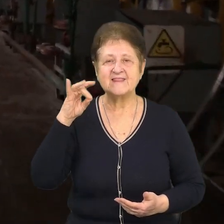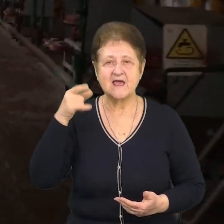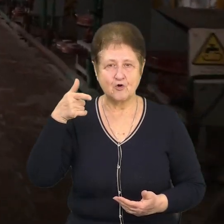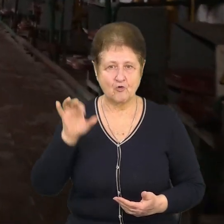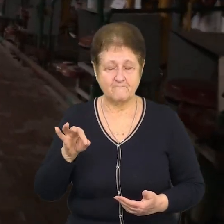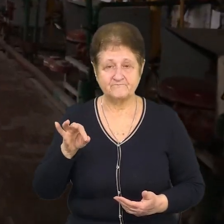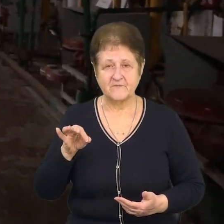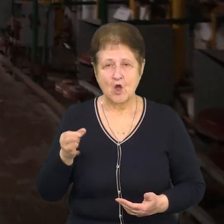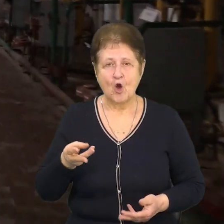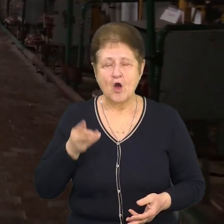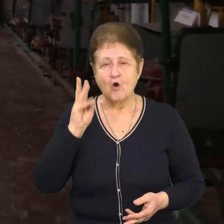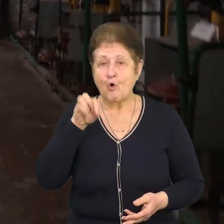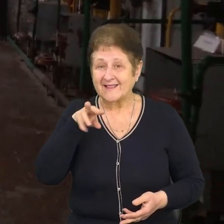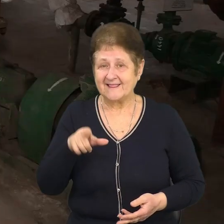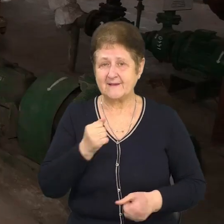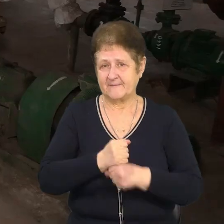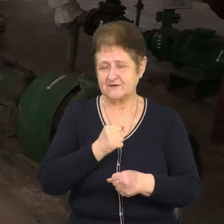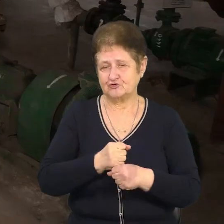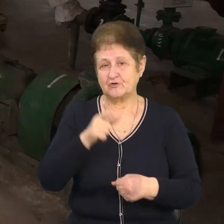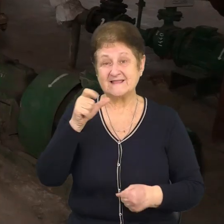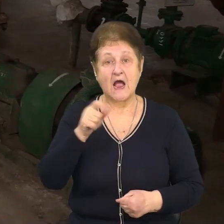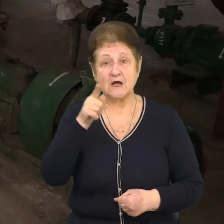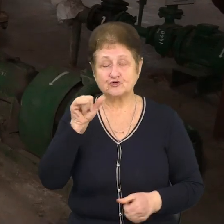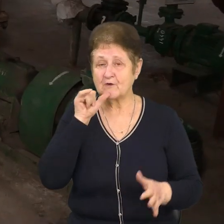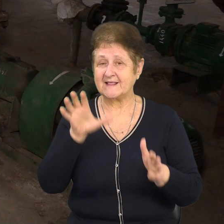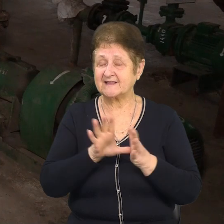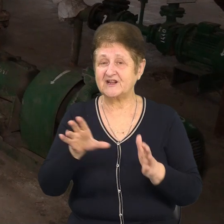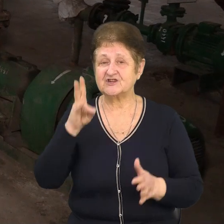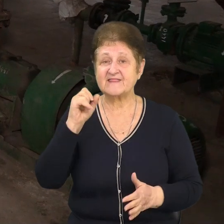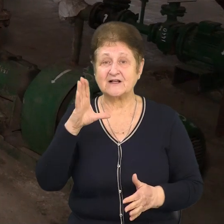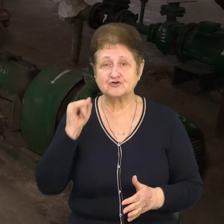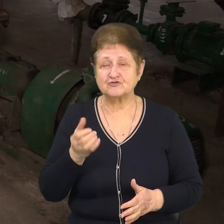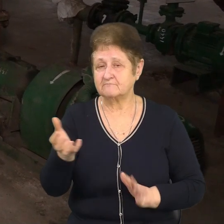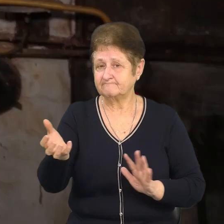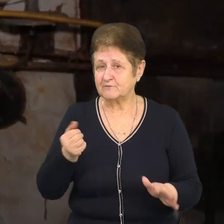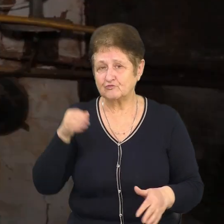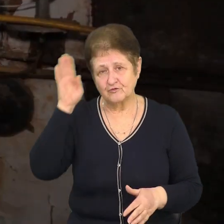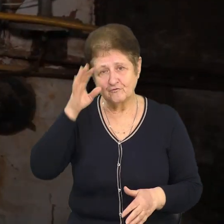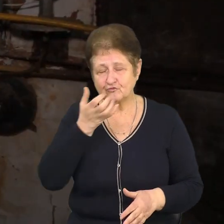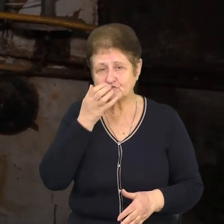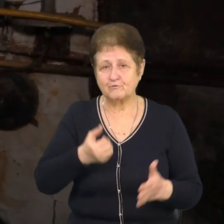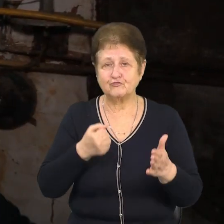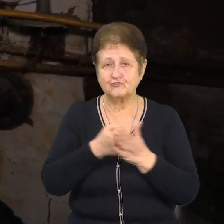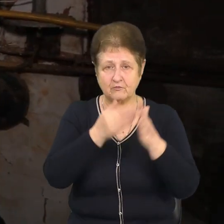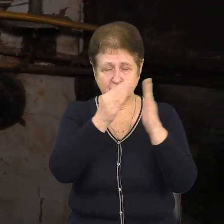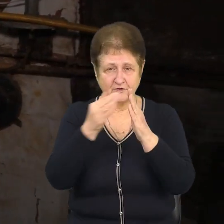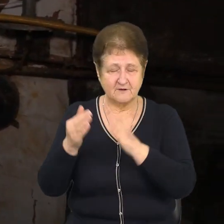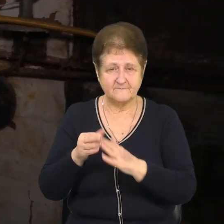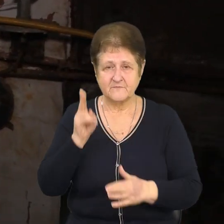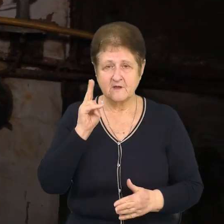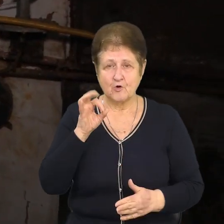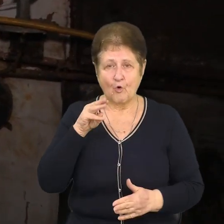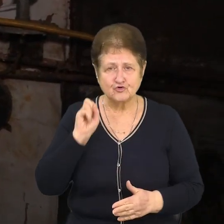Котли в котельні працюють на газу. Електричні насоси качають нагріту воду до будинків. Котел розогріде до